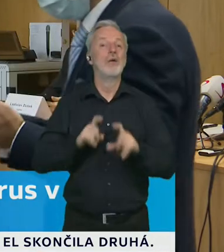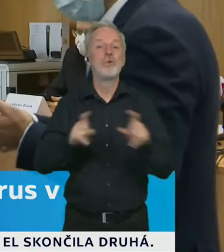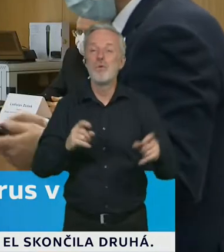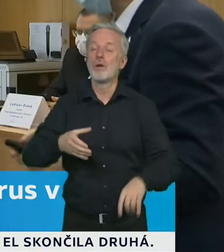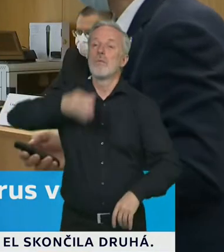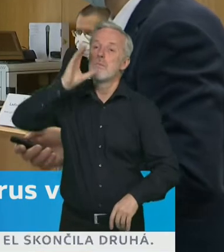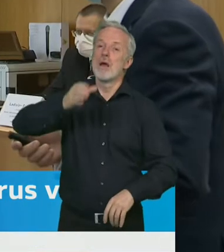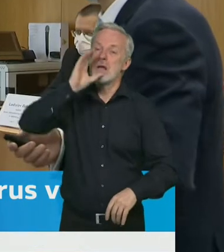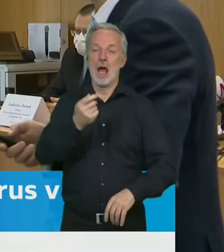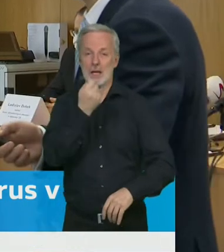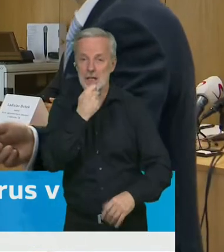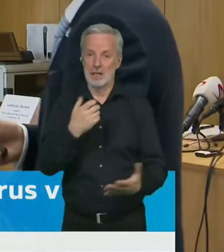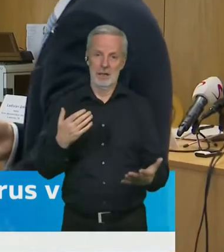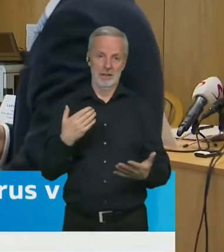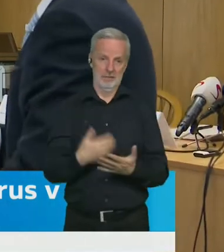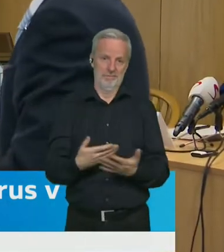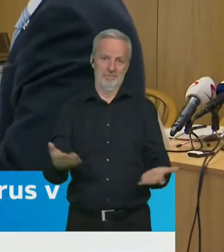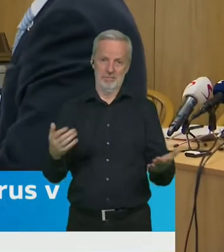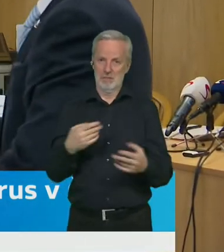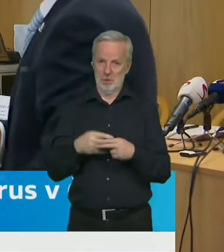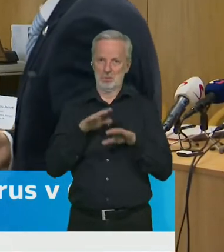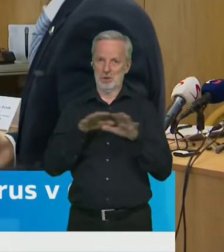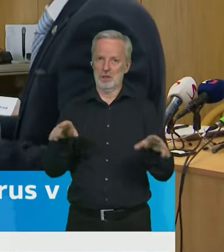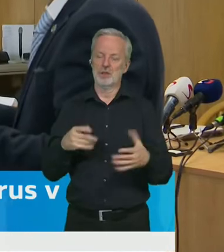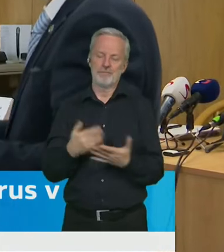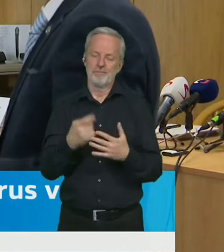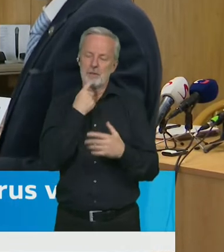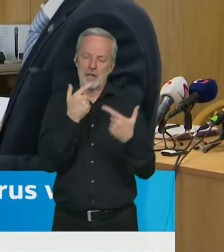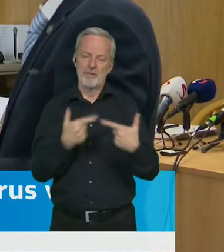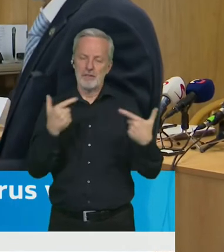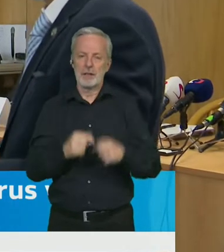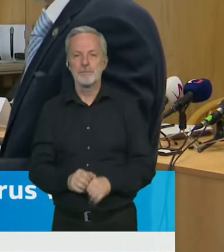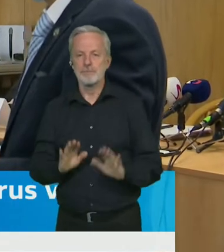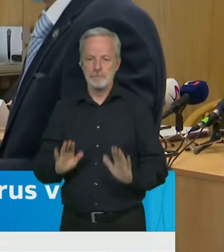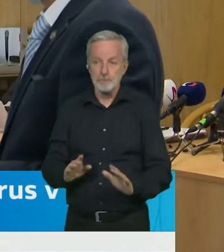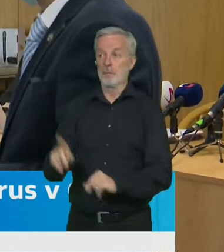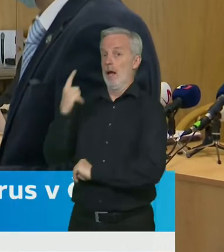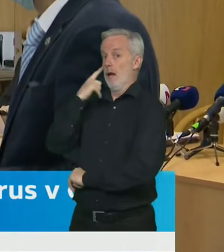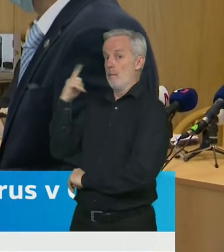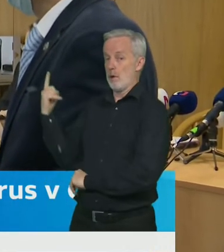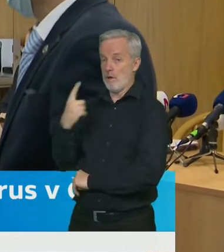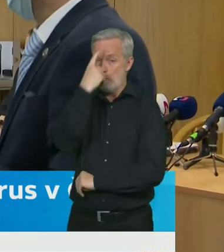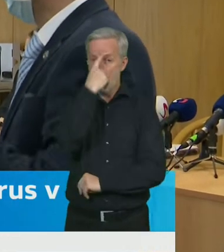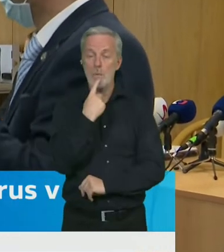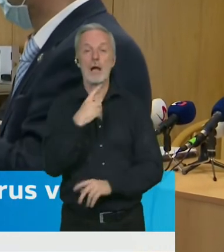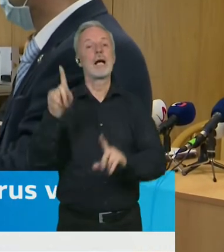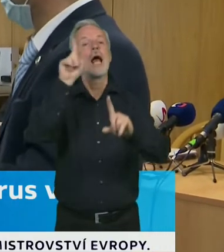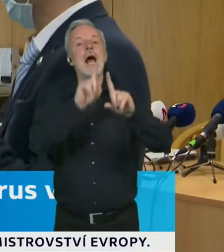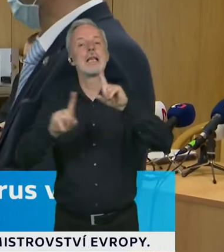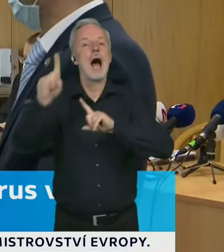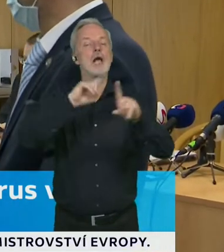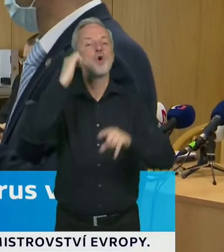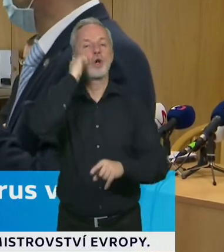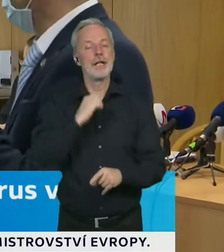to jenom na dovysvětlení. Zde teda dovolte mi prezentovat postoje české veřejnosti jednak k plošnému